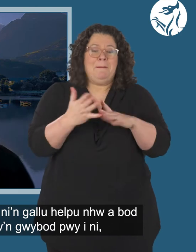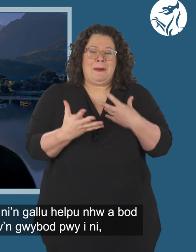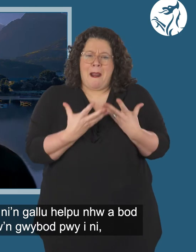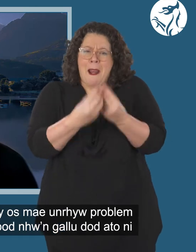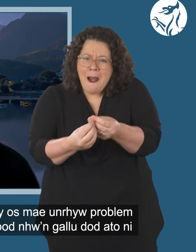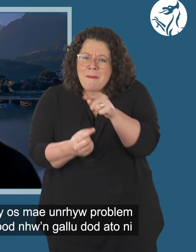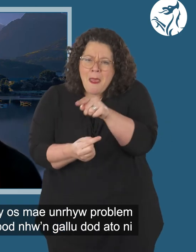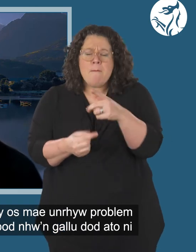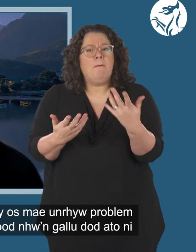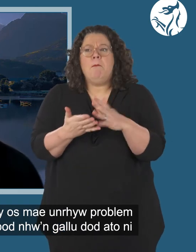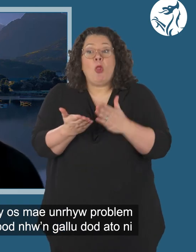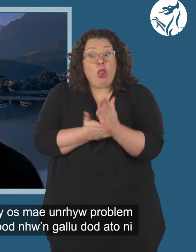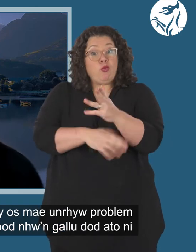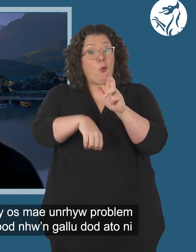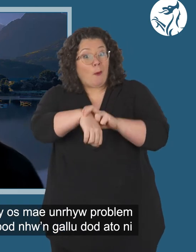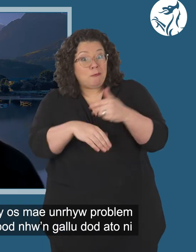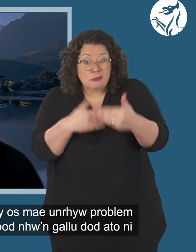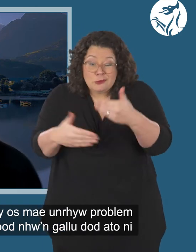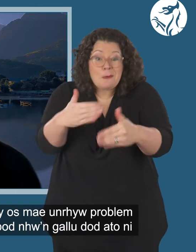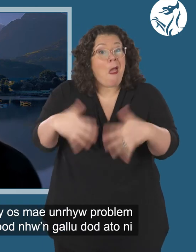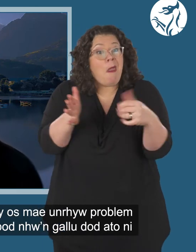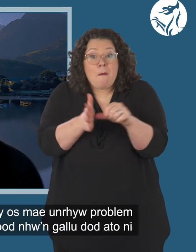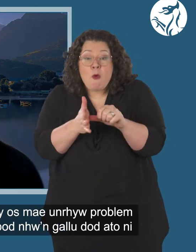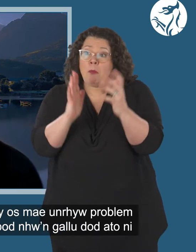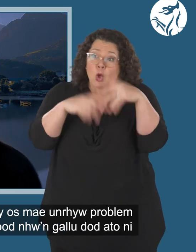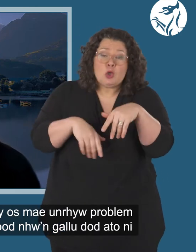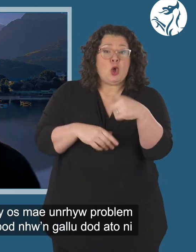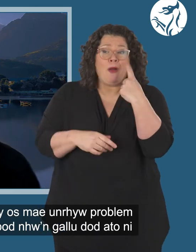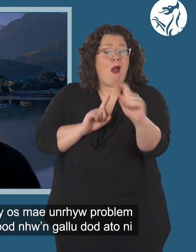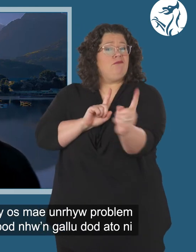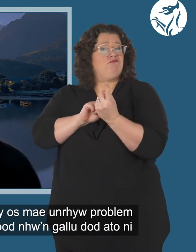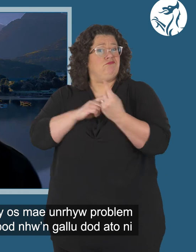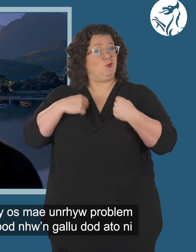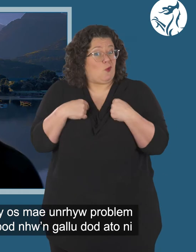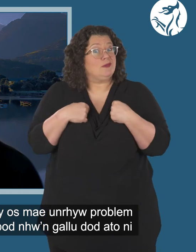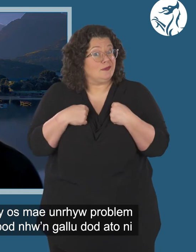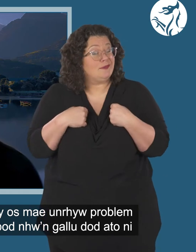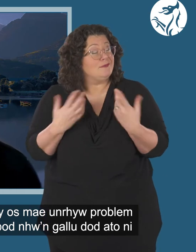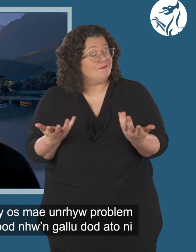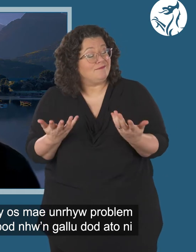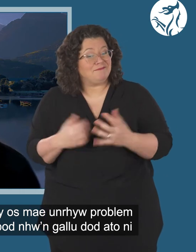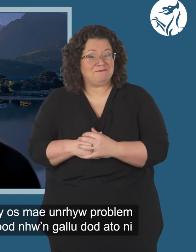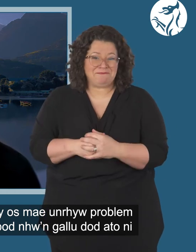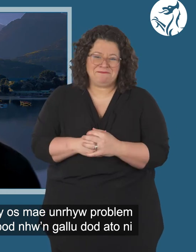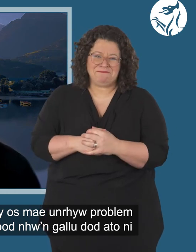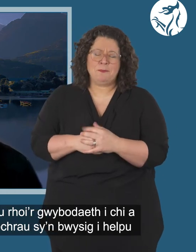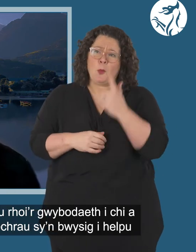pwy yn ni trwy gydol y prentisiau wedyn. Felly, os mae unrhyw problem neu unrhyw beth sy'n pryderu nhw, bod nhw'n gallu dod at o'n ni. Felly, ni